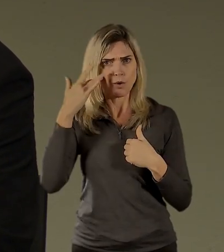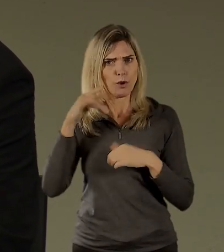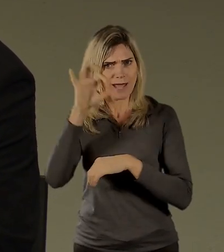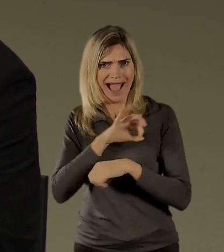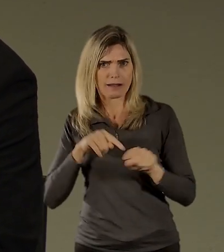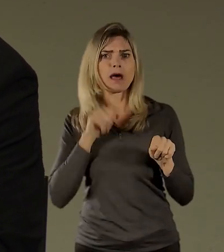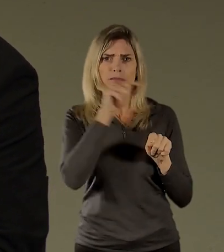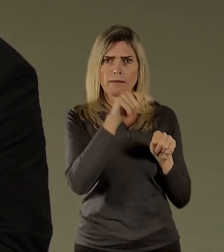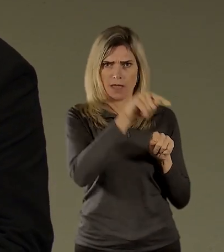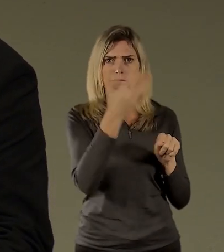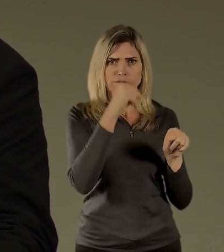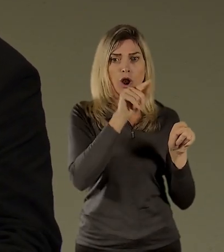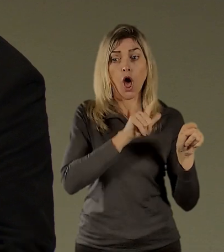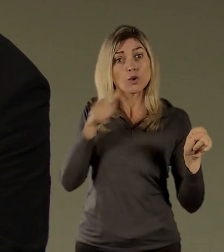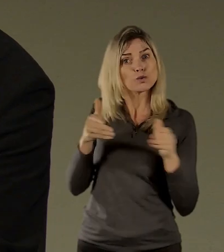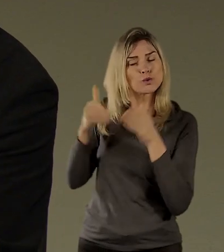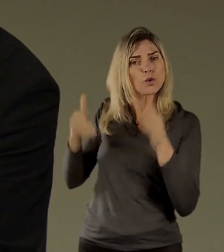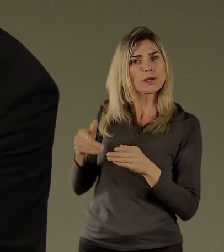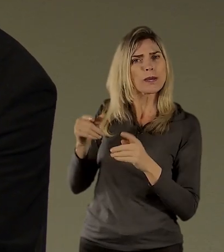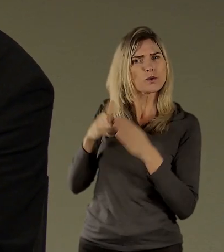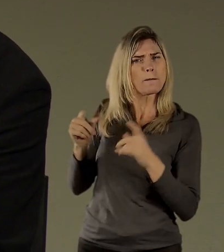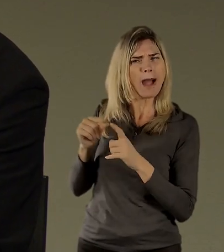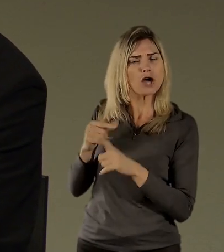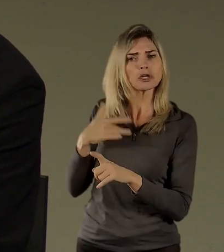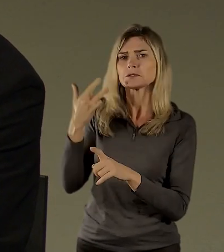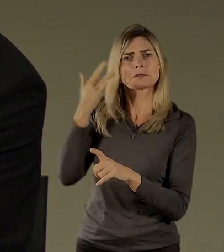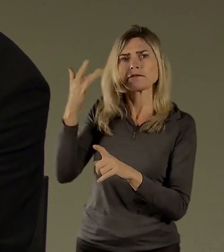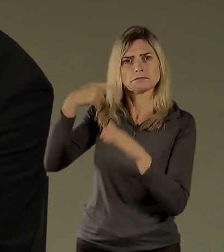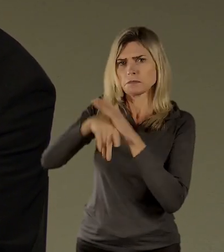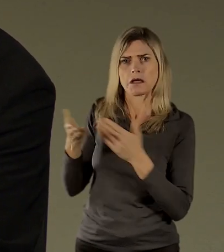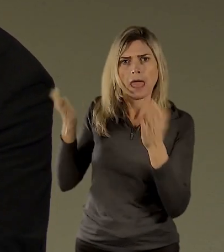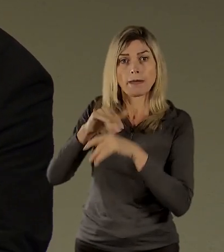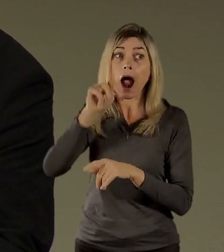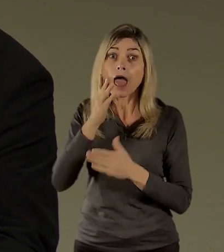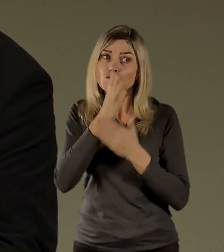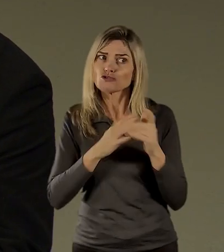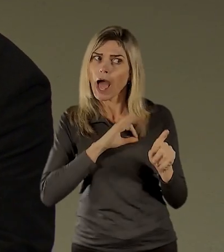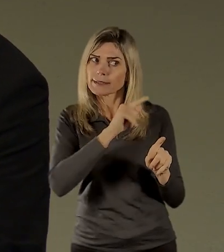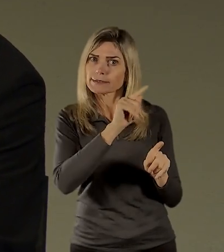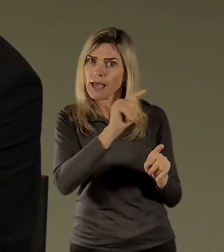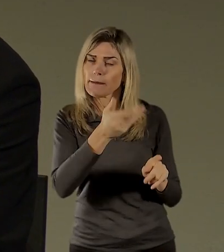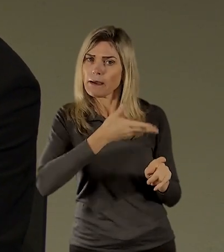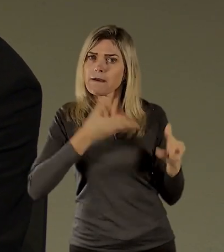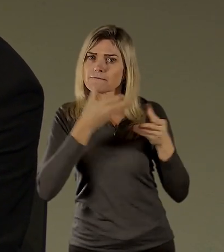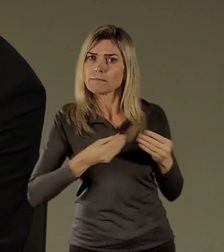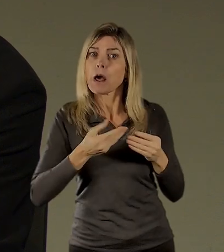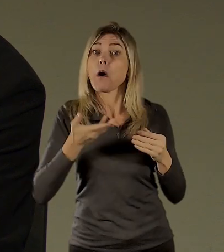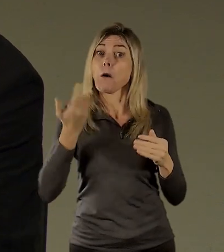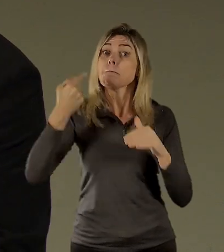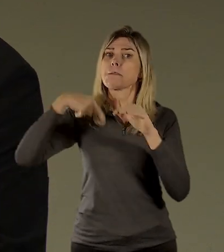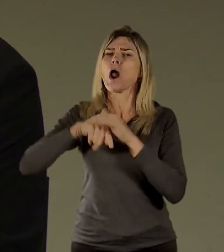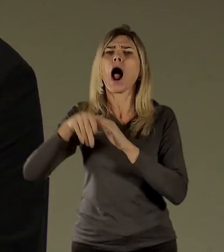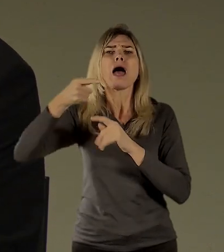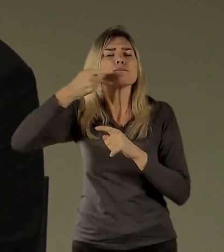nedostali, ale znám tam pár kamarádů, který mi vyprávěli, že tam byli, ale moc si toho nepamatují.